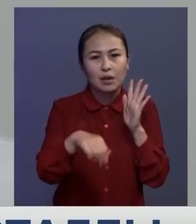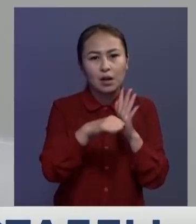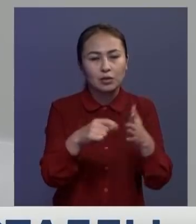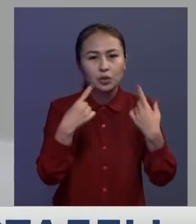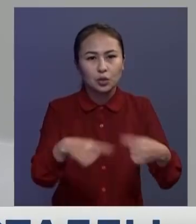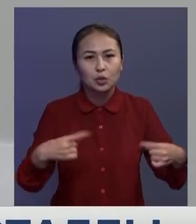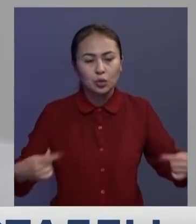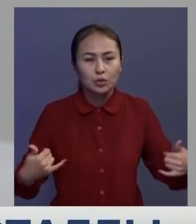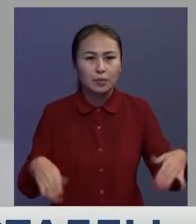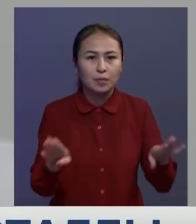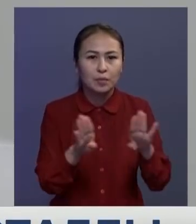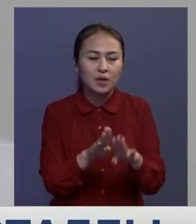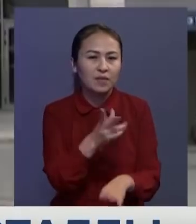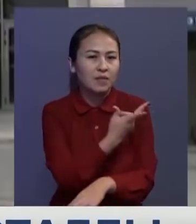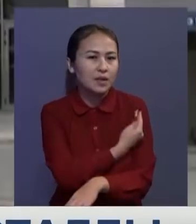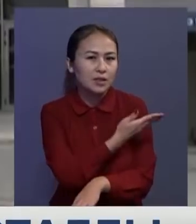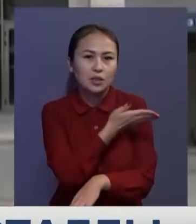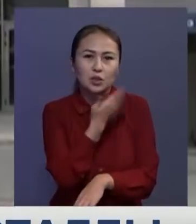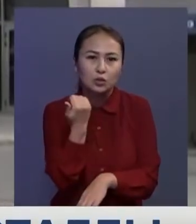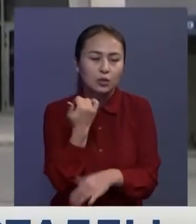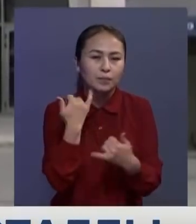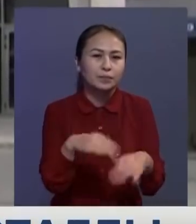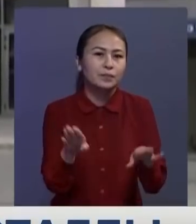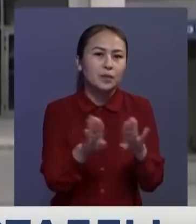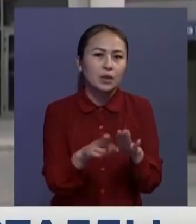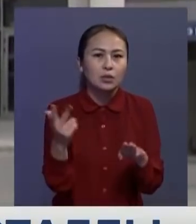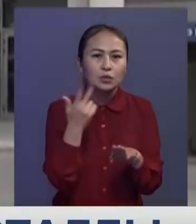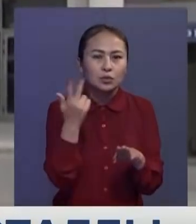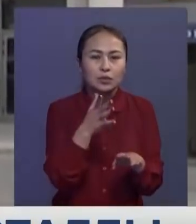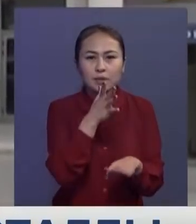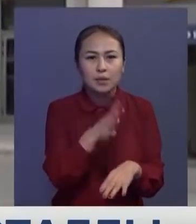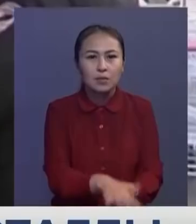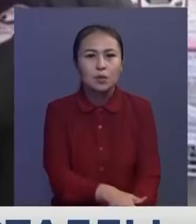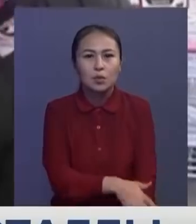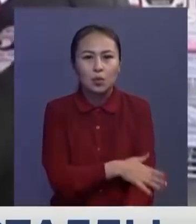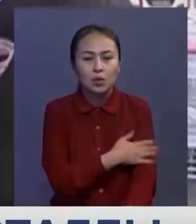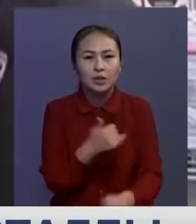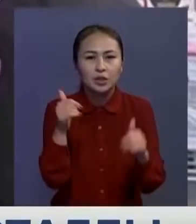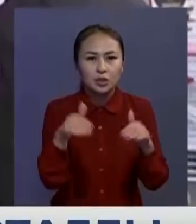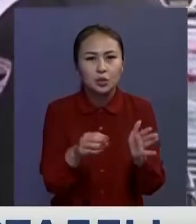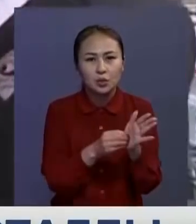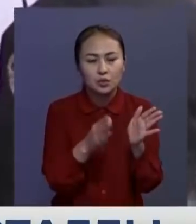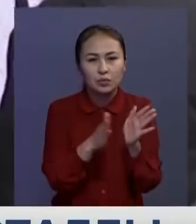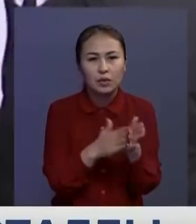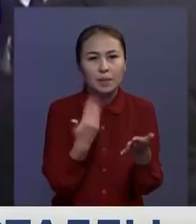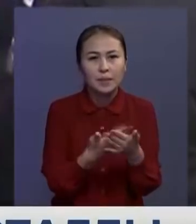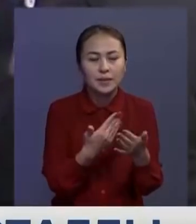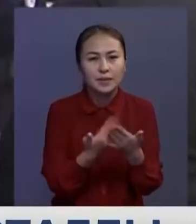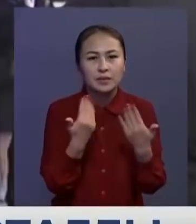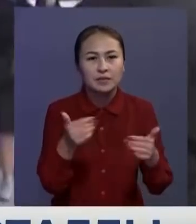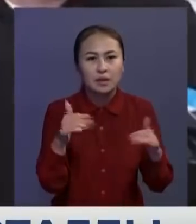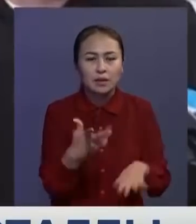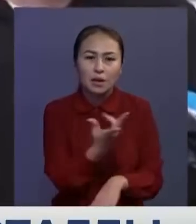бірдебір вакцина жоқ. Деседі үшінші саты ең ұзақ, әрі ең кеш үші кезең. Мәселен, бұл кезді